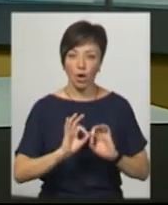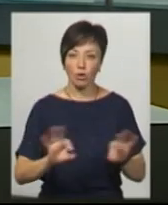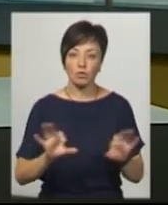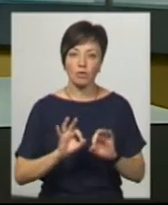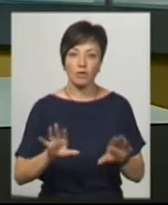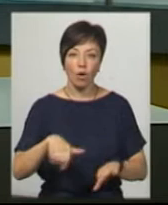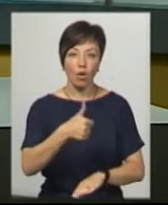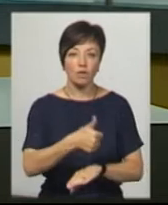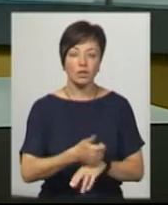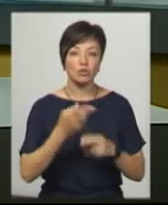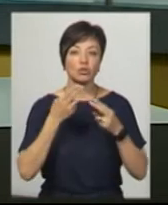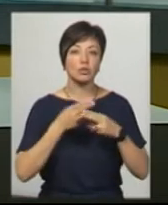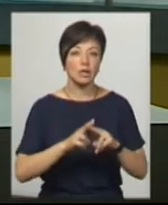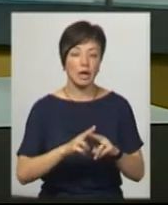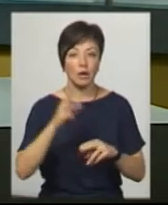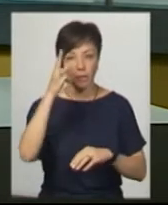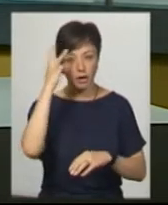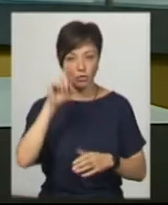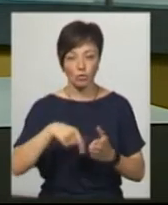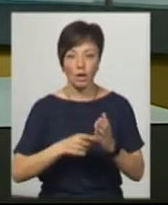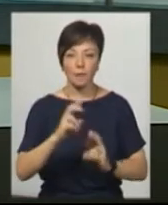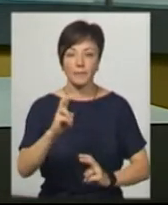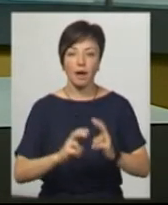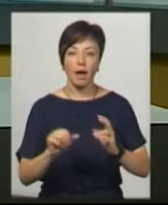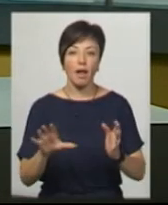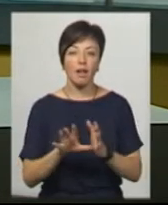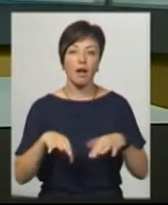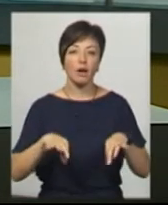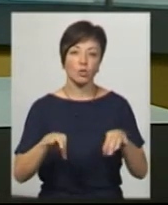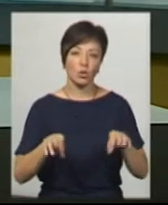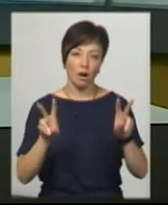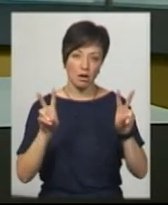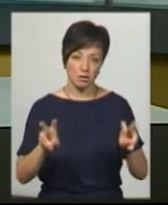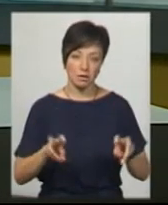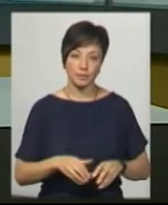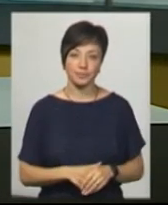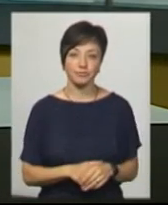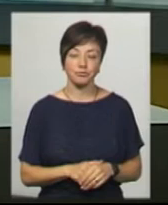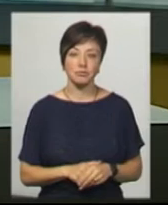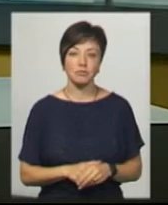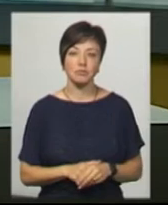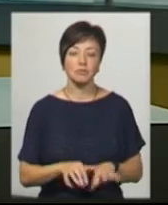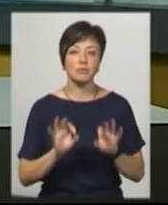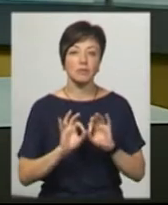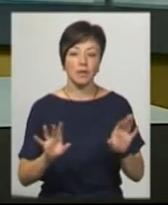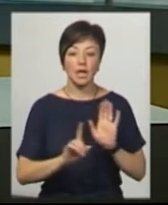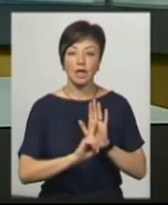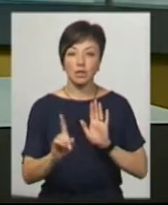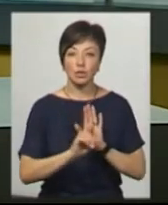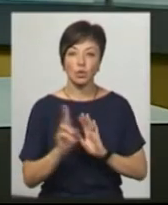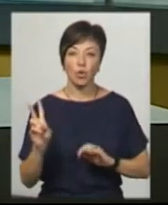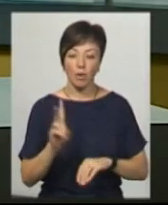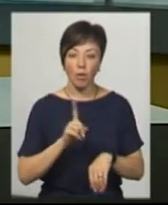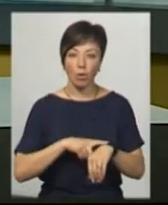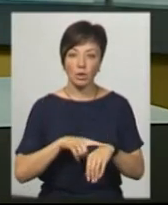Суспільного розповів головний інженер Хмельницького комунального підприємства «Електротранс» Олексій Ковтун. Їздять тролейбуси у